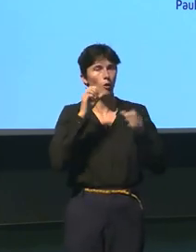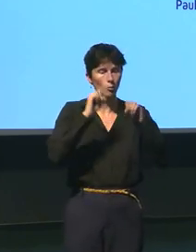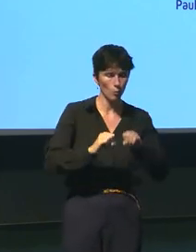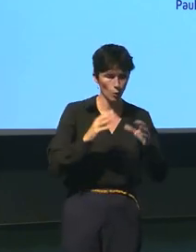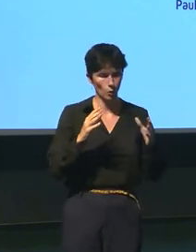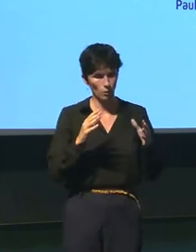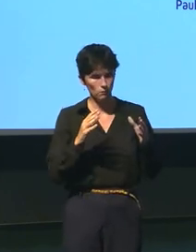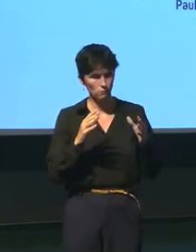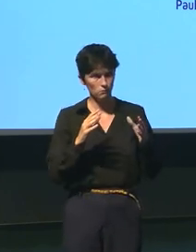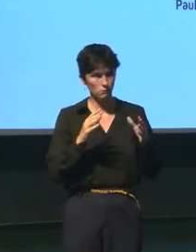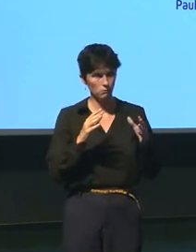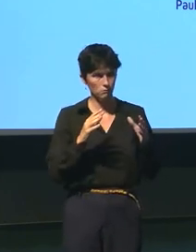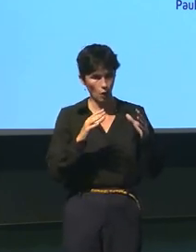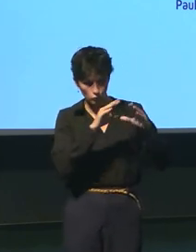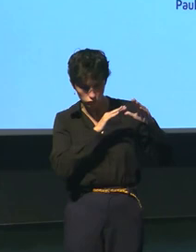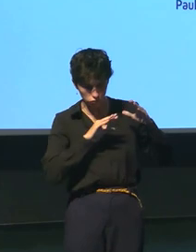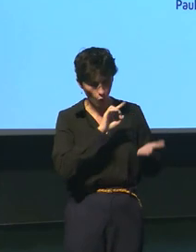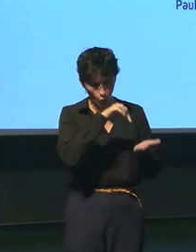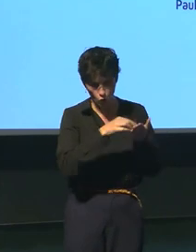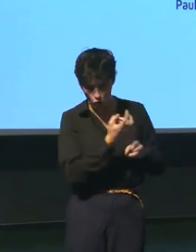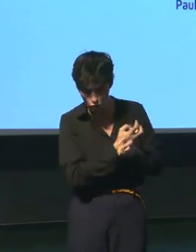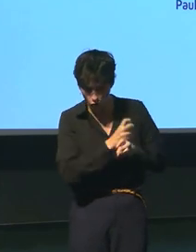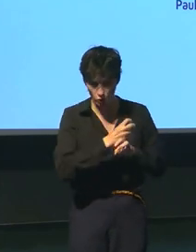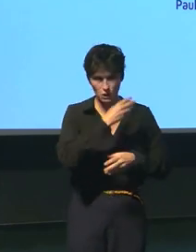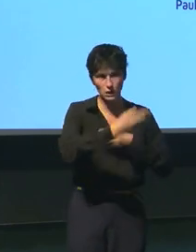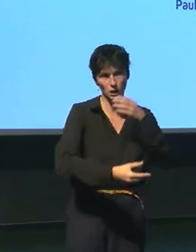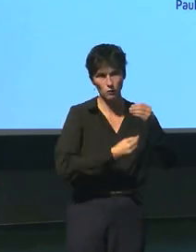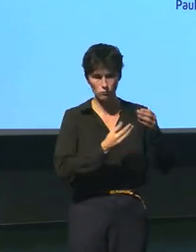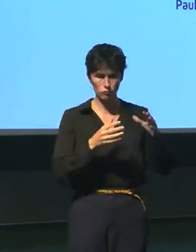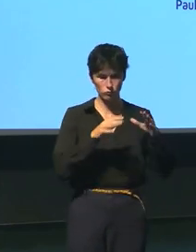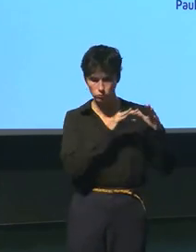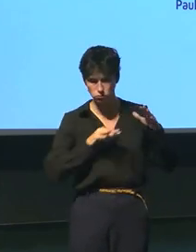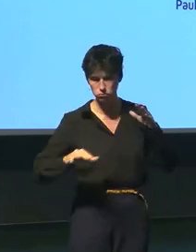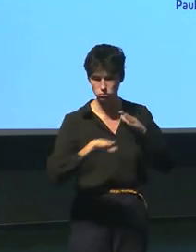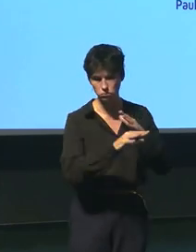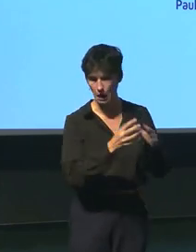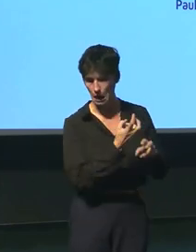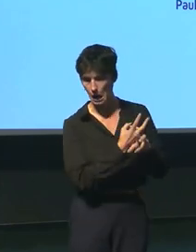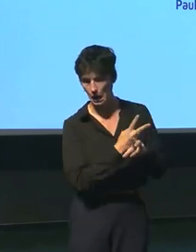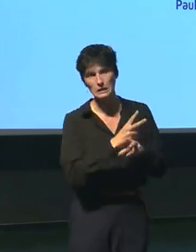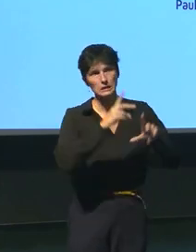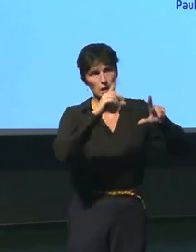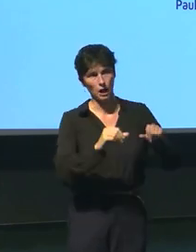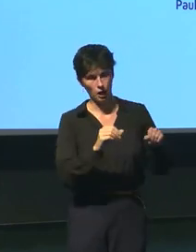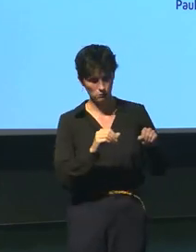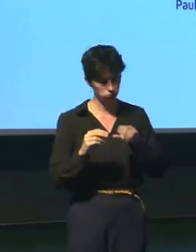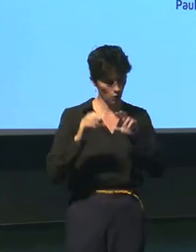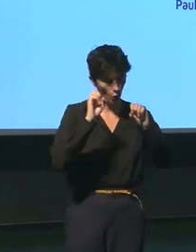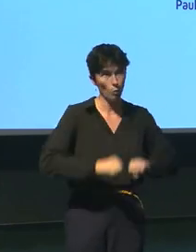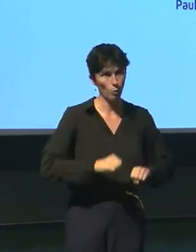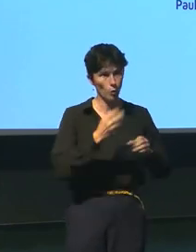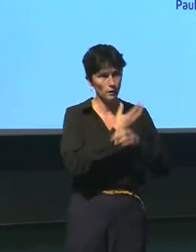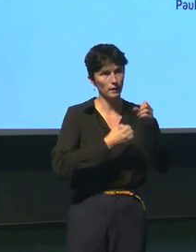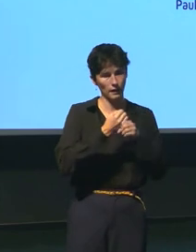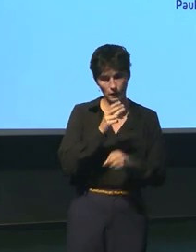les zones dangereuses en particulier donc qui présentent des risques sans de faire prendre de risques à Ogo